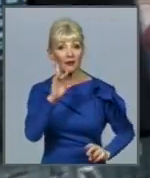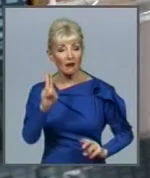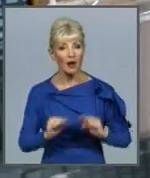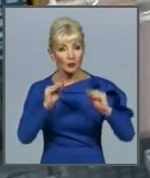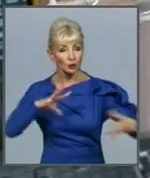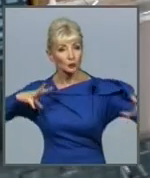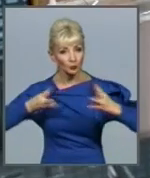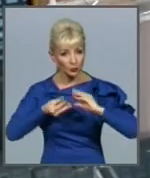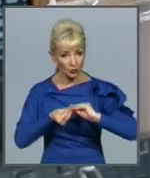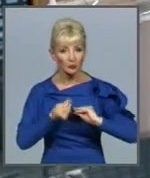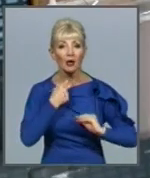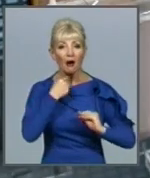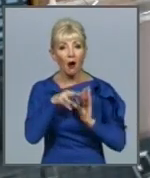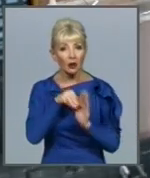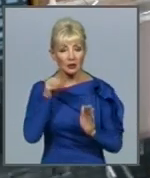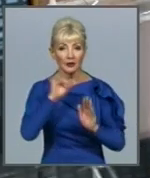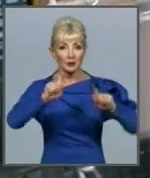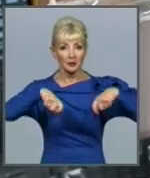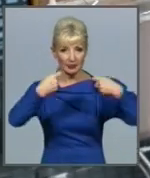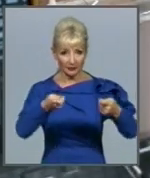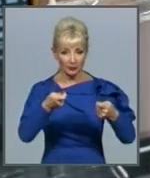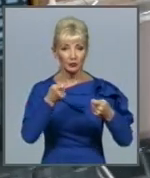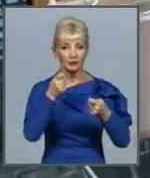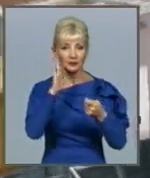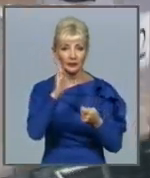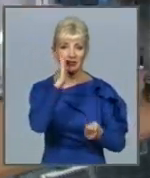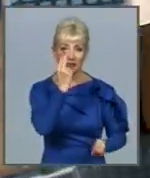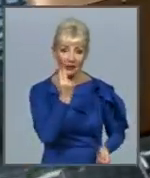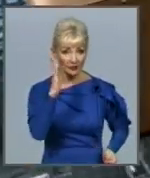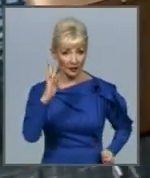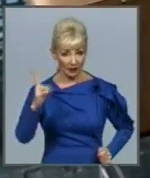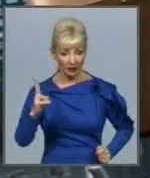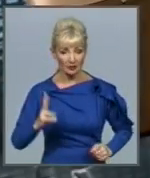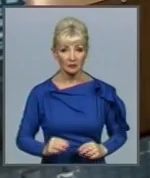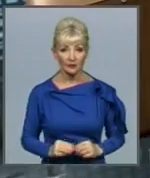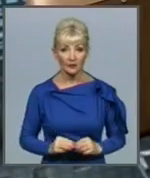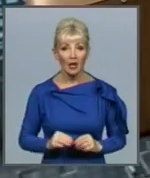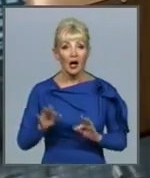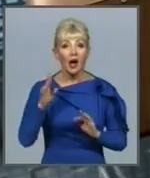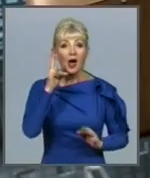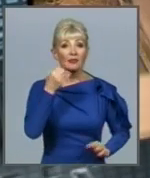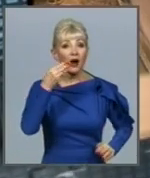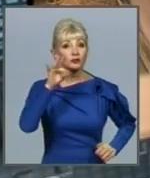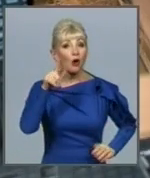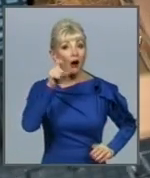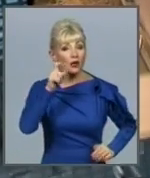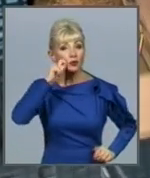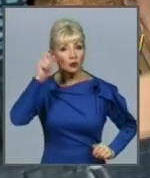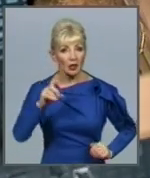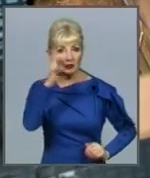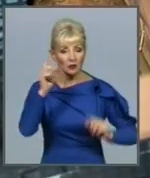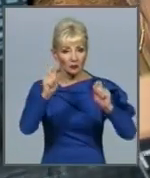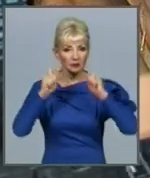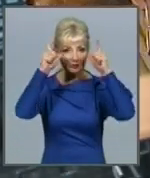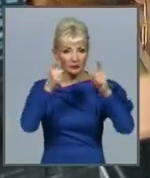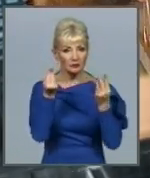голосування і передадуть їх безпосередньо до ЦВК. Компанія «Нафтогаз України» у листопаді підвищує тарифи на газ для населення